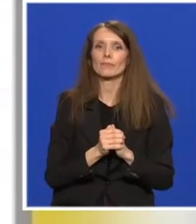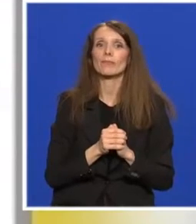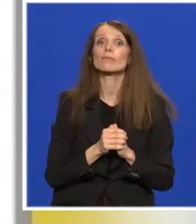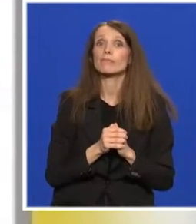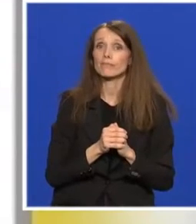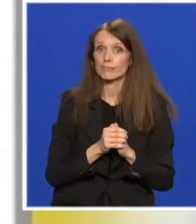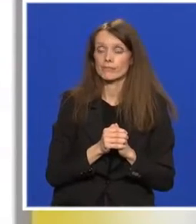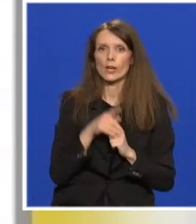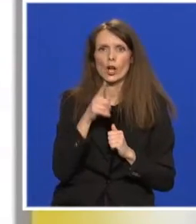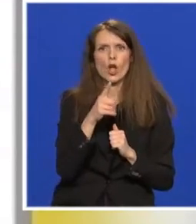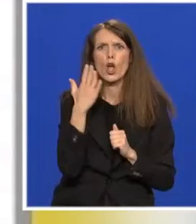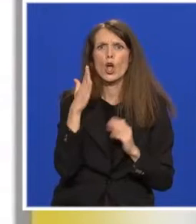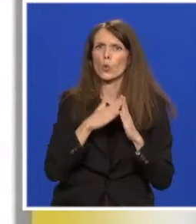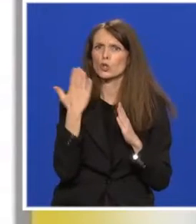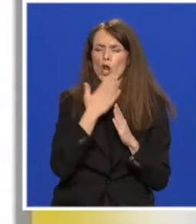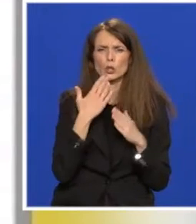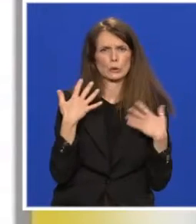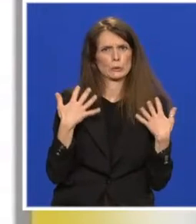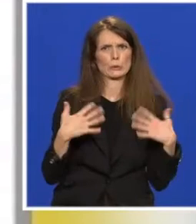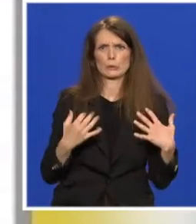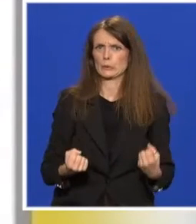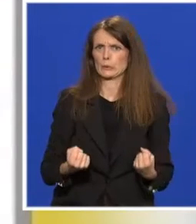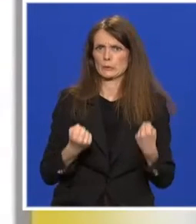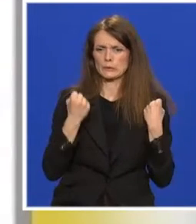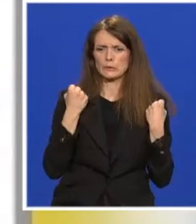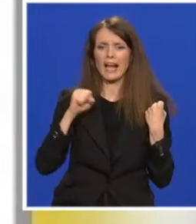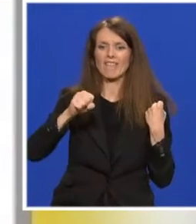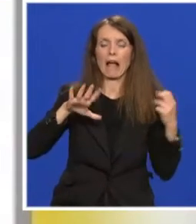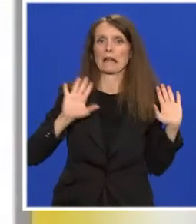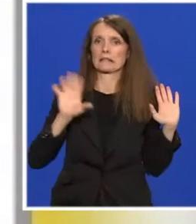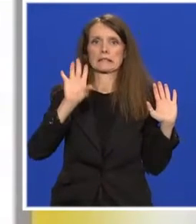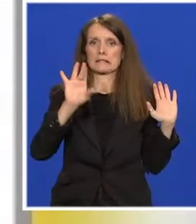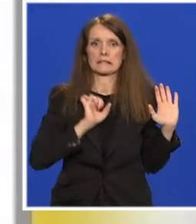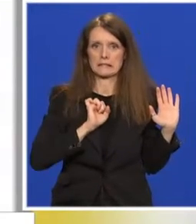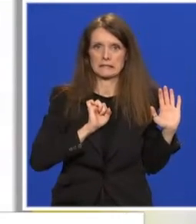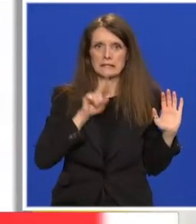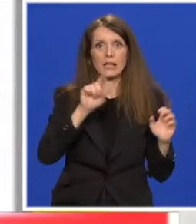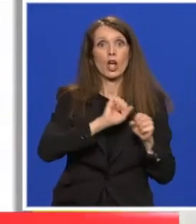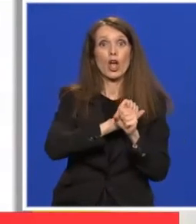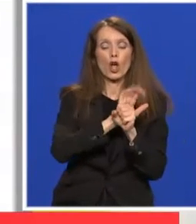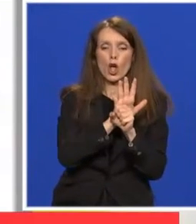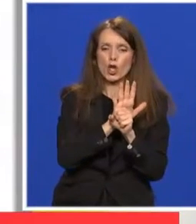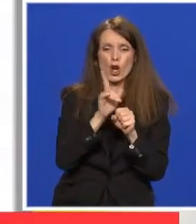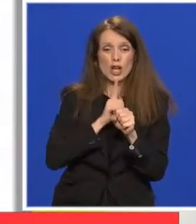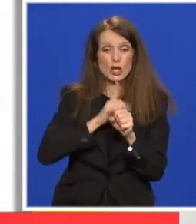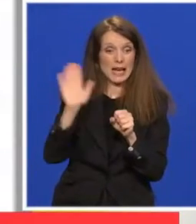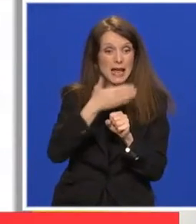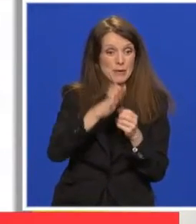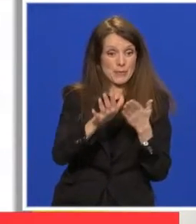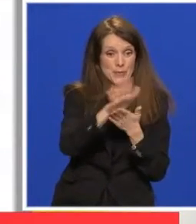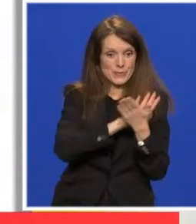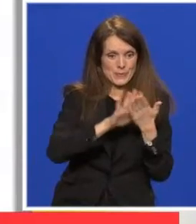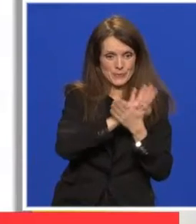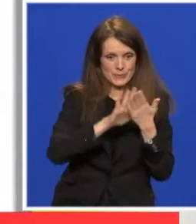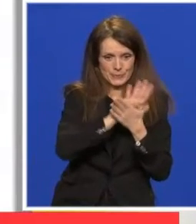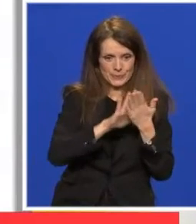Izazov je kusna škola, ne dira se rugom kvaka. Dok koroni ne odzvoni, ne kroma,